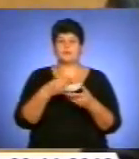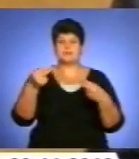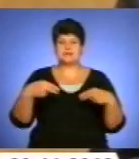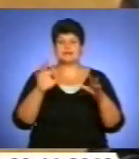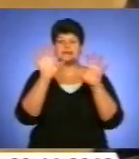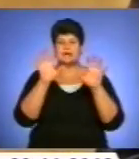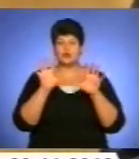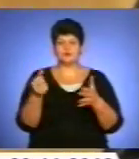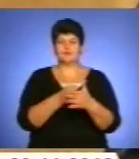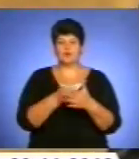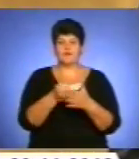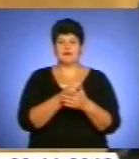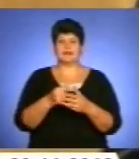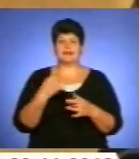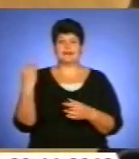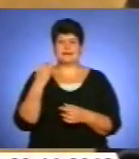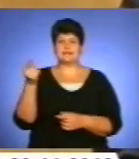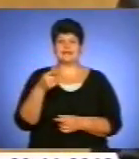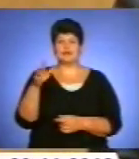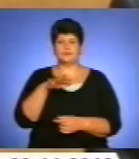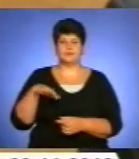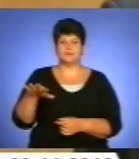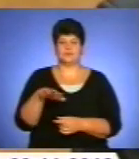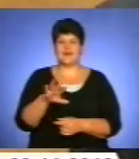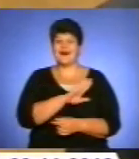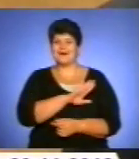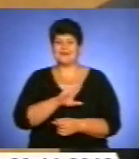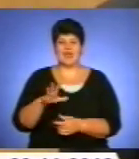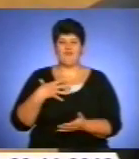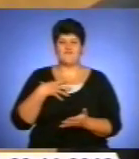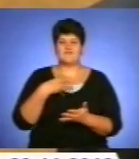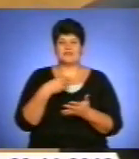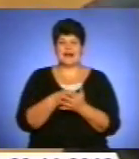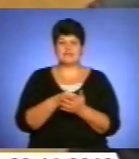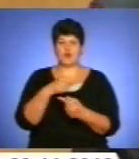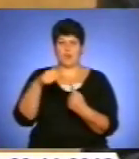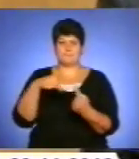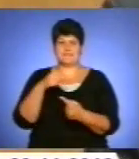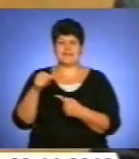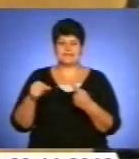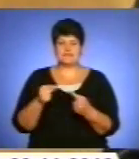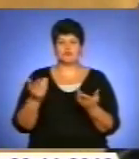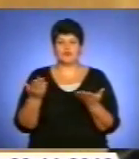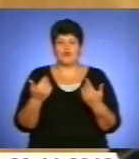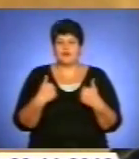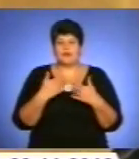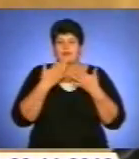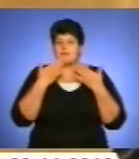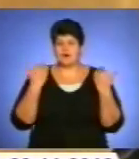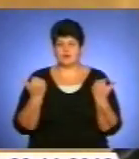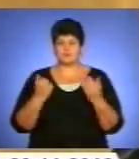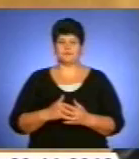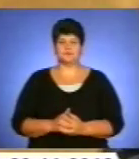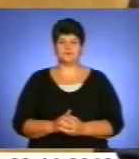щоб вибіювати інтереси Тернополя і Тернопільщини, а не власного бізнесу, якого врешті-решті немає.